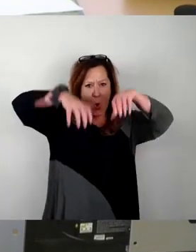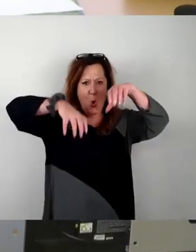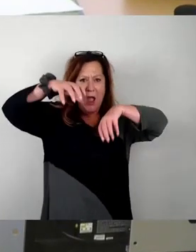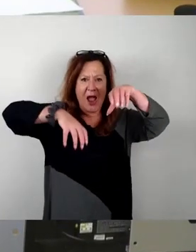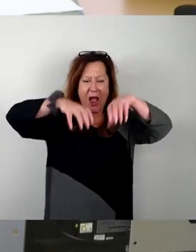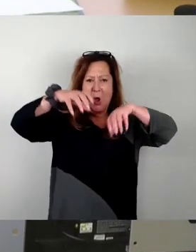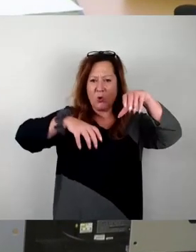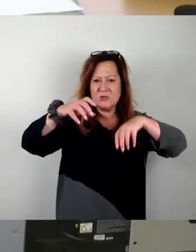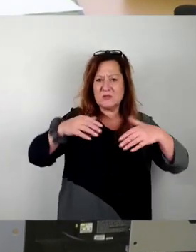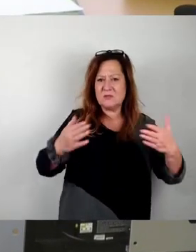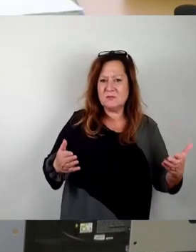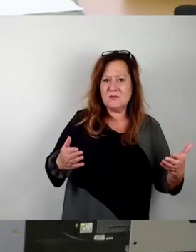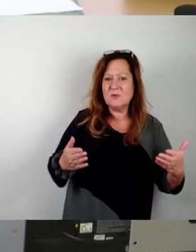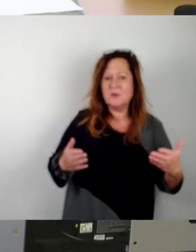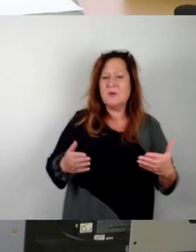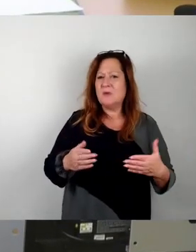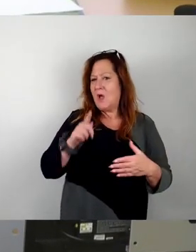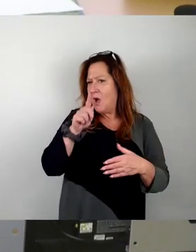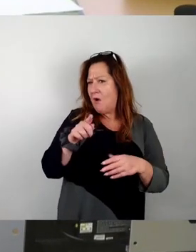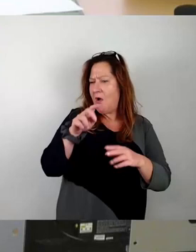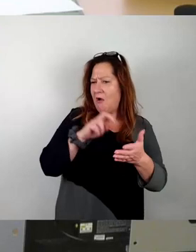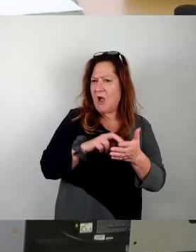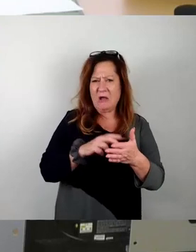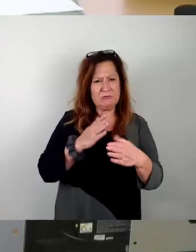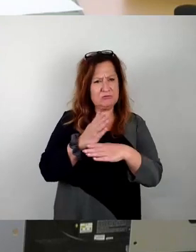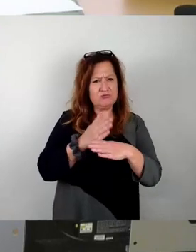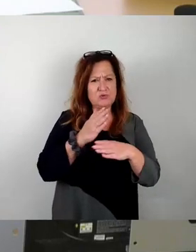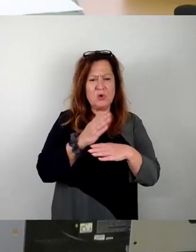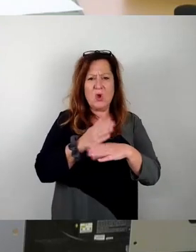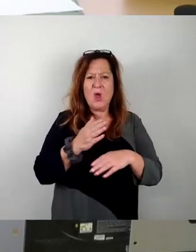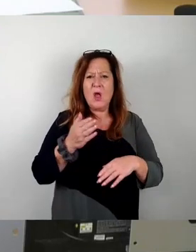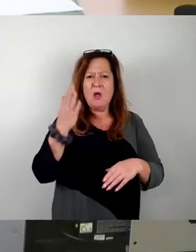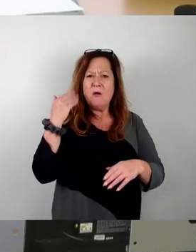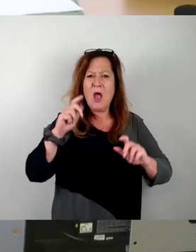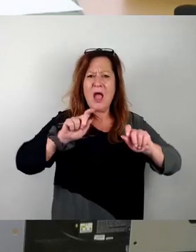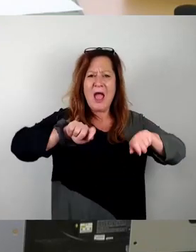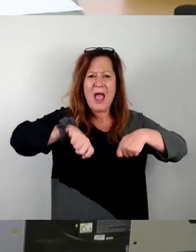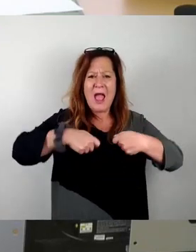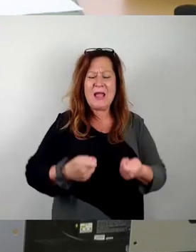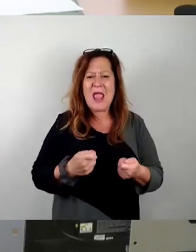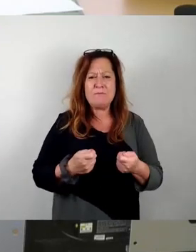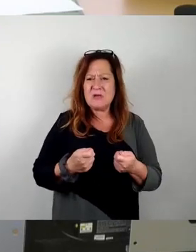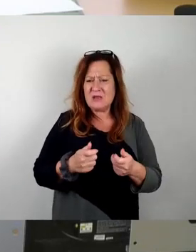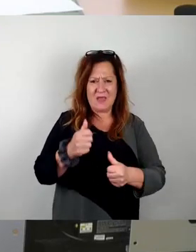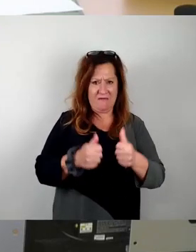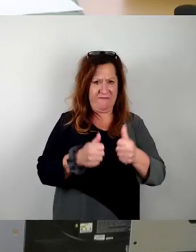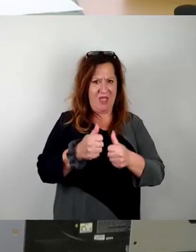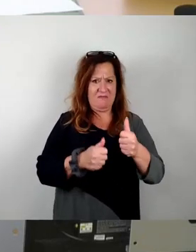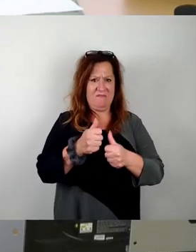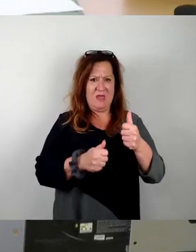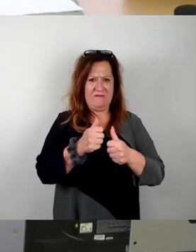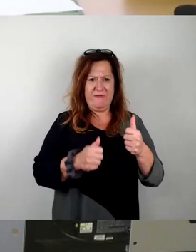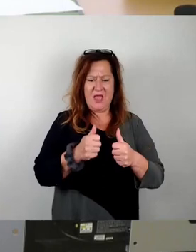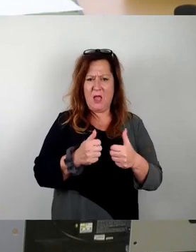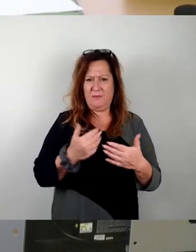Sachgesamtheiten dort, unter Denkmalschutz stehen, gestört hätten. Das war das Ergebnis eines Wettbewerbes. Das hat also eine hochmögende